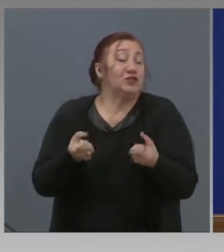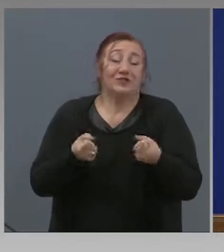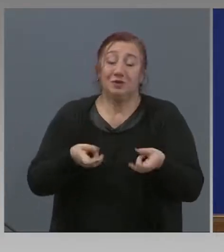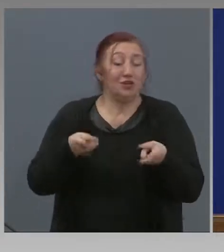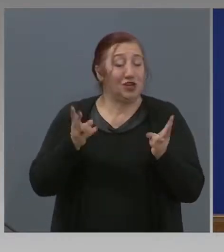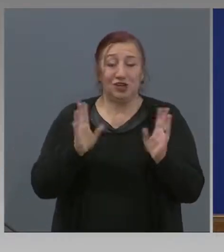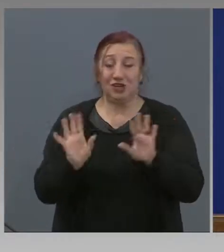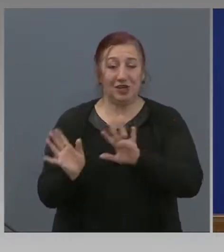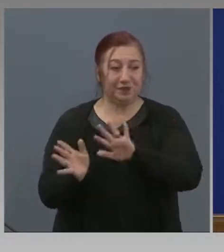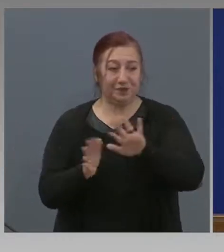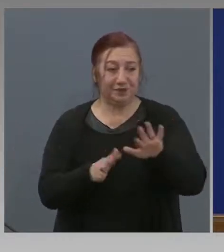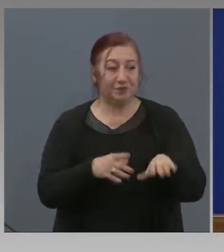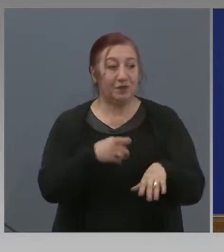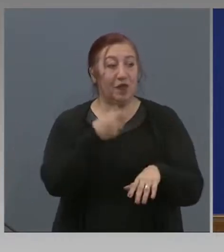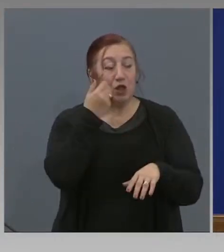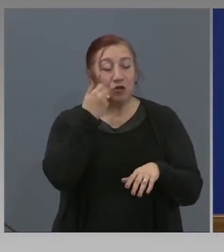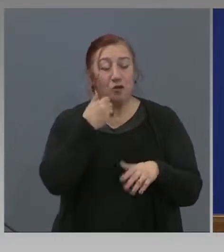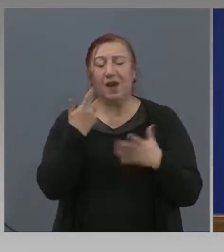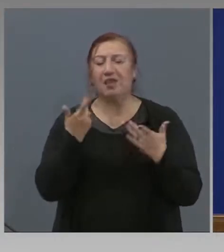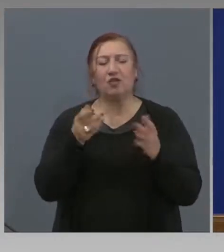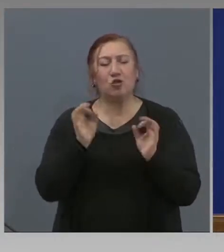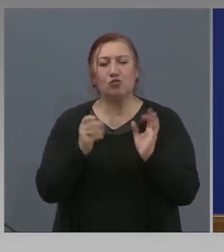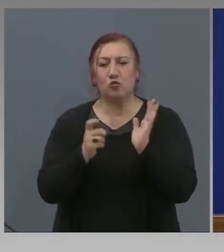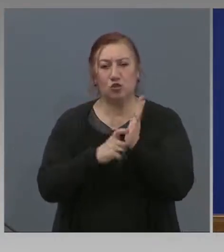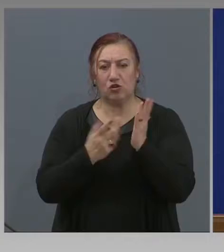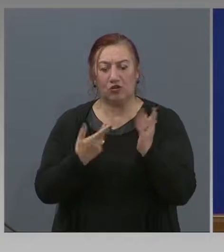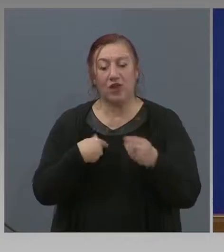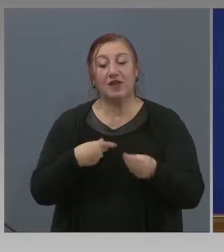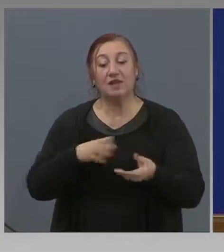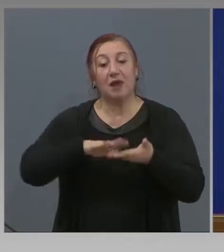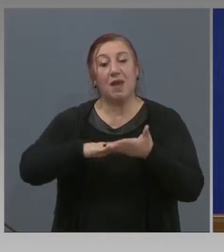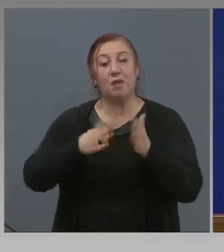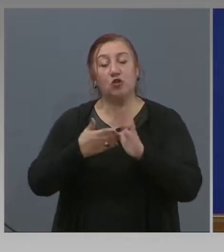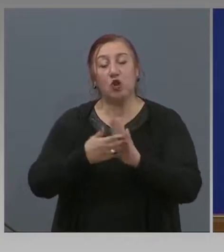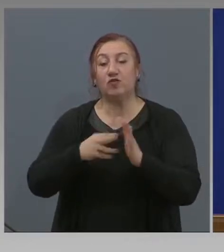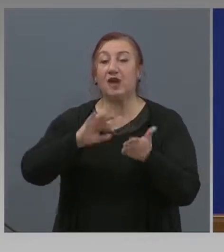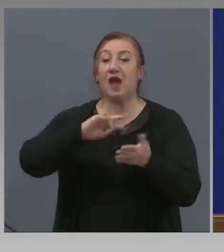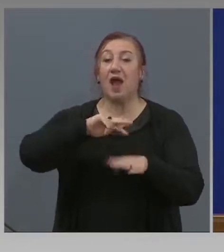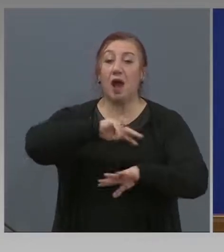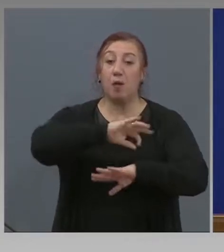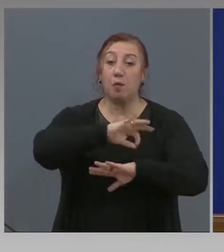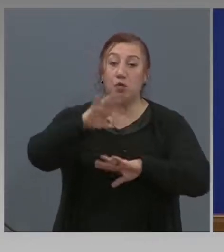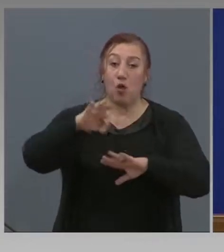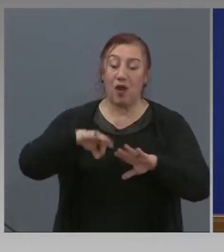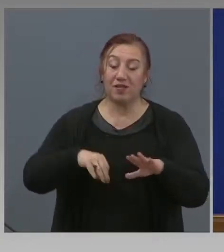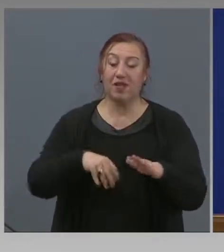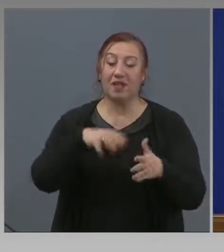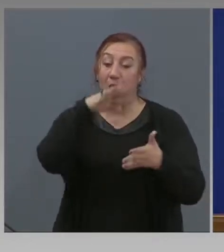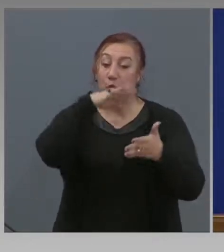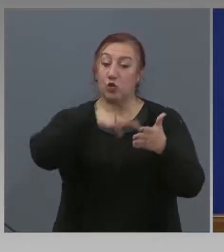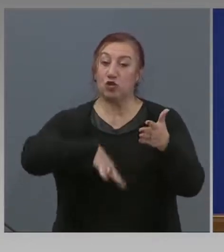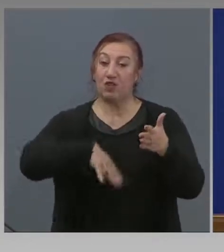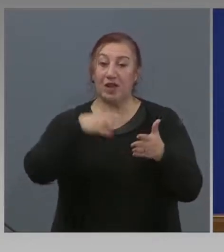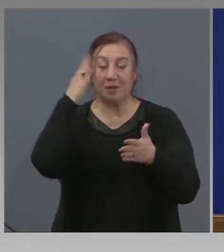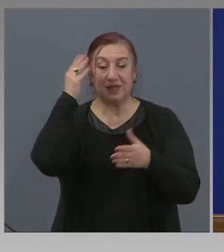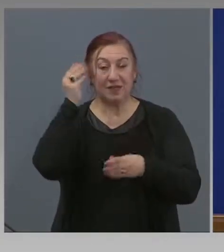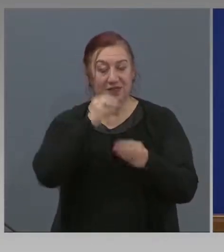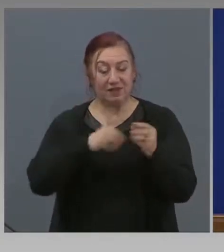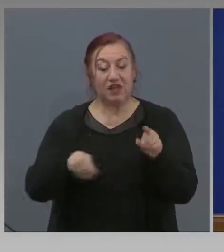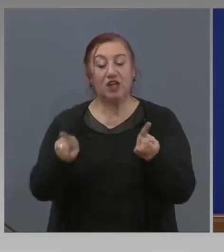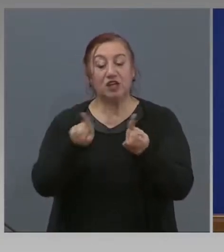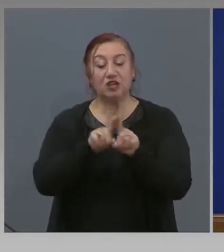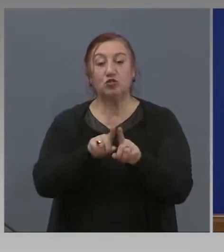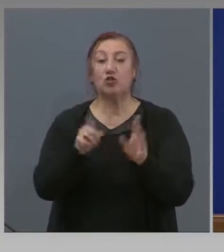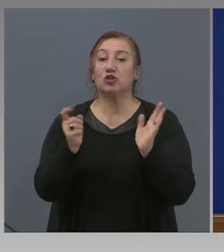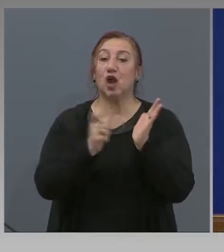точно законодателно ще се променя? Някак на редба или закон? Ние сме подготвили порък на постановление на Министерски съвет, също и законодателно предложение, когато